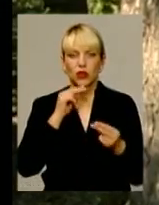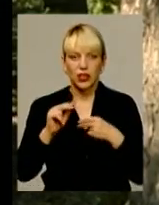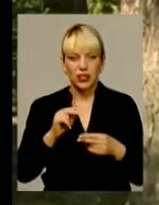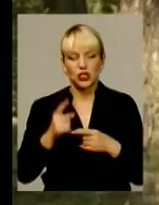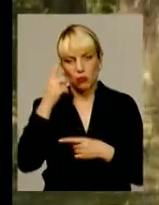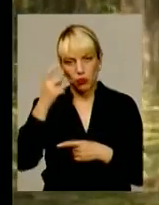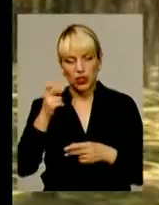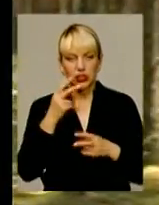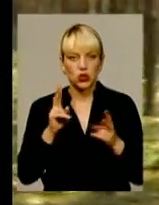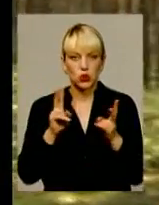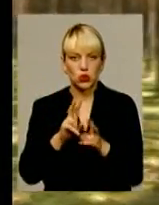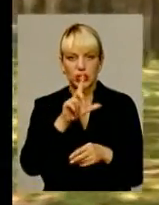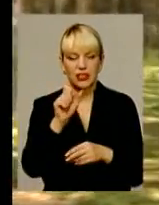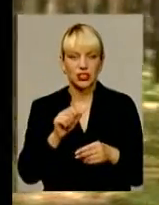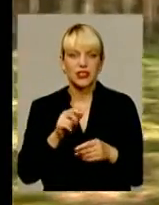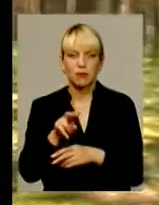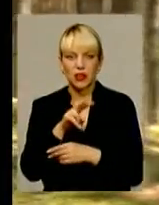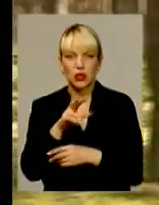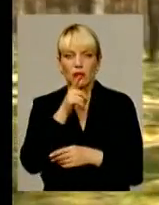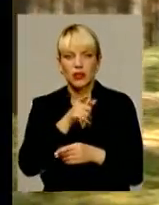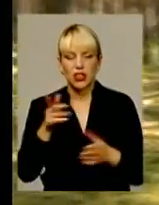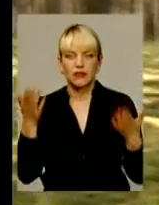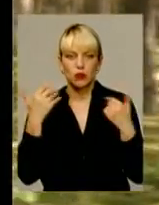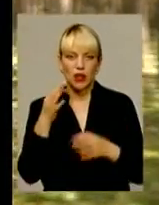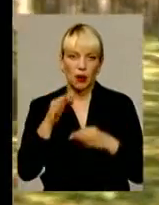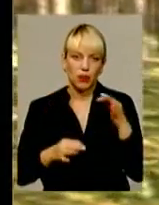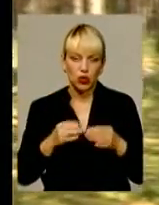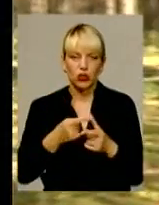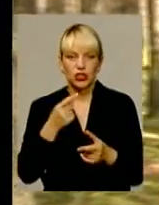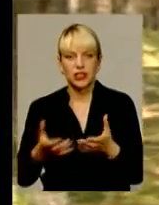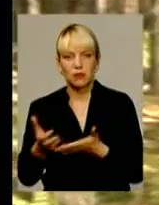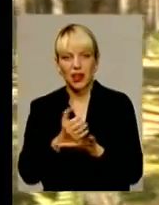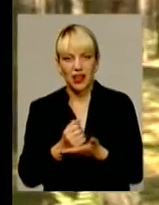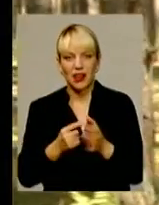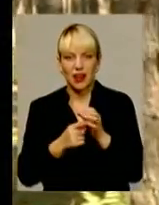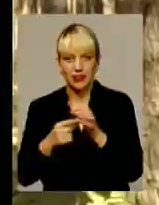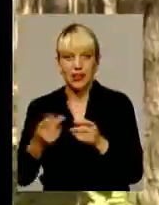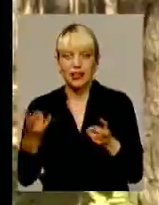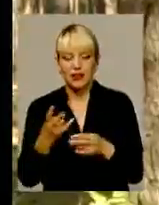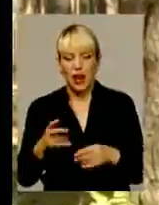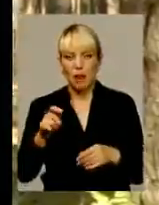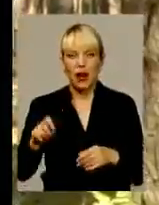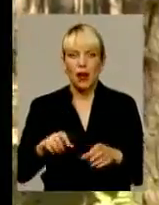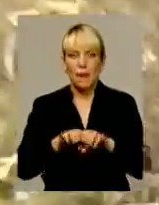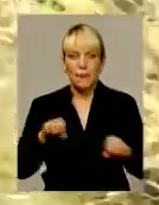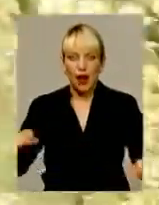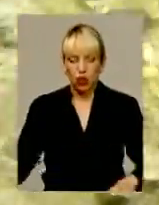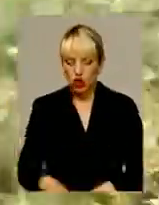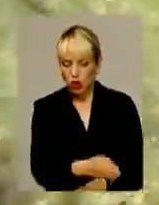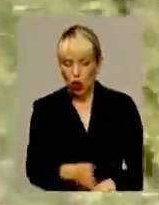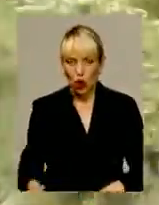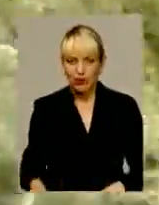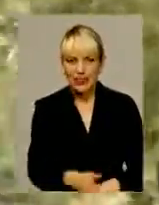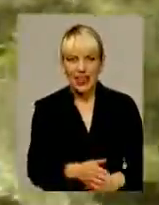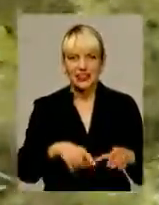попередити зустріч з плазуном. Під час відпочинку на природі чи при збиранні ягід у лісі, палицею обстежте зарослі, ущелини та